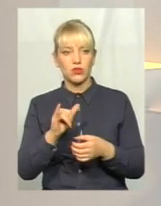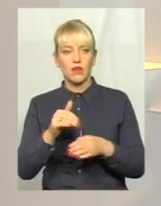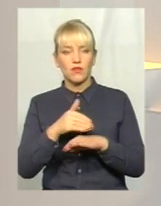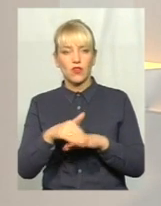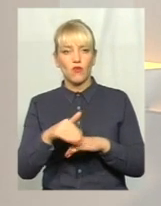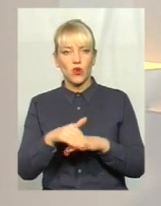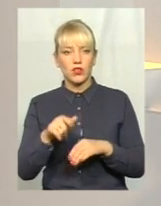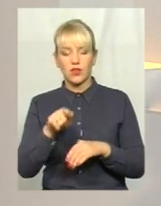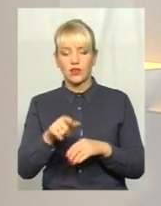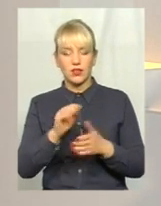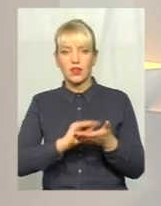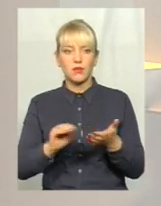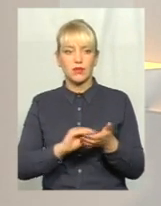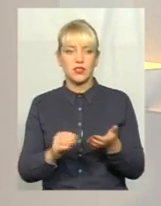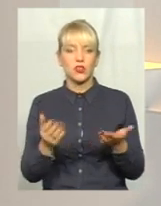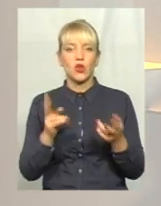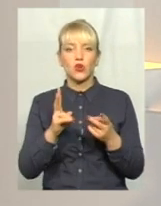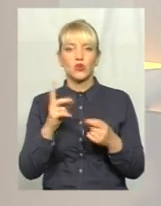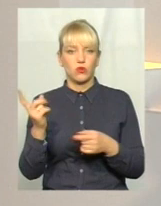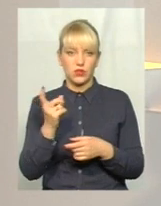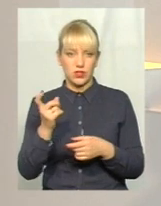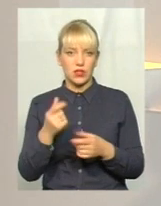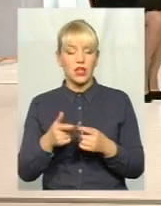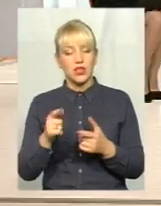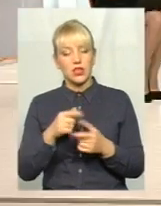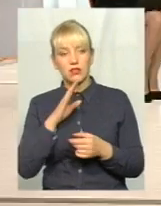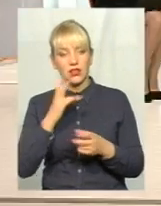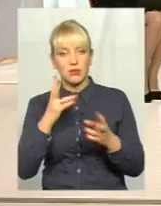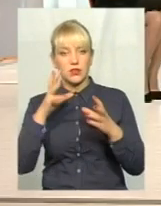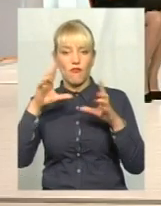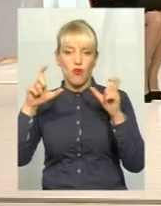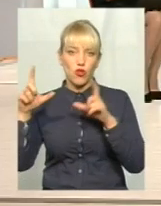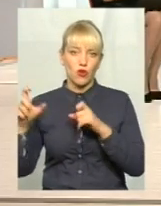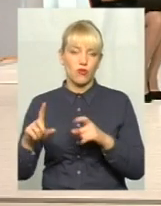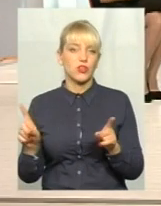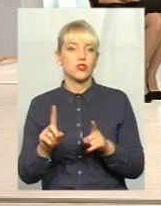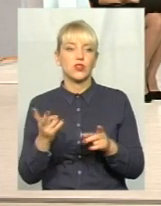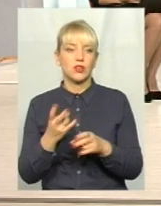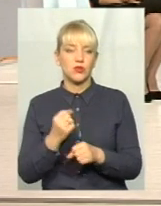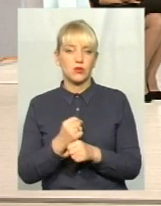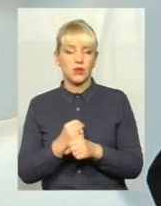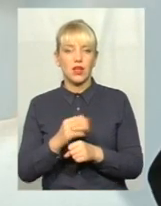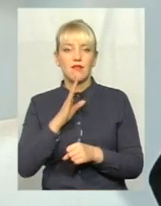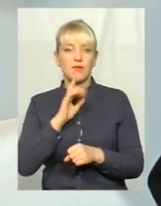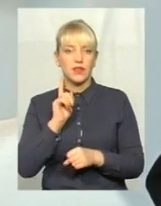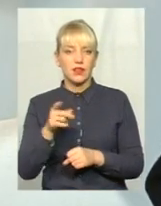На них може бути не написано, чи вони належать. Її потрібно сфотографувати, взяти якусь інформацію? Необхідно